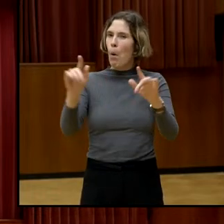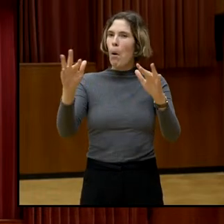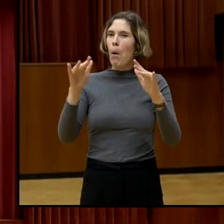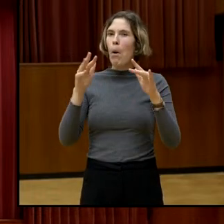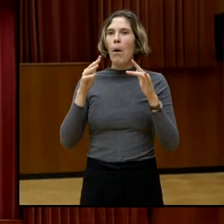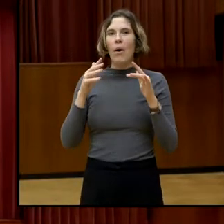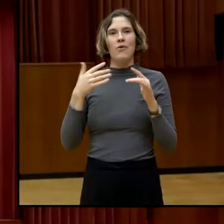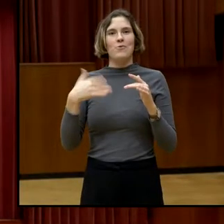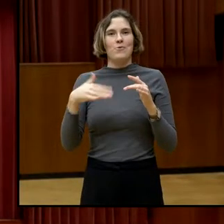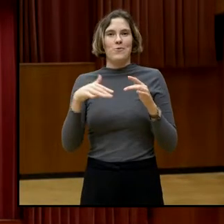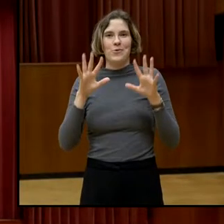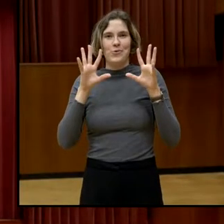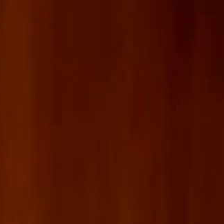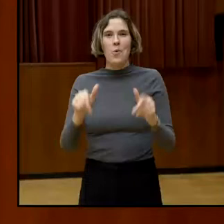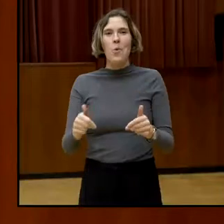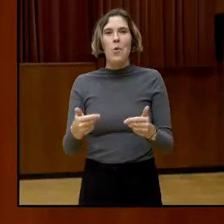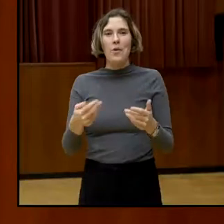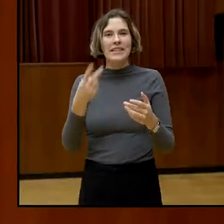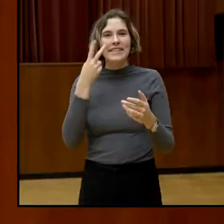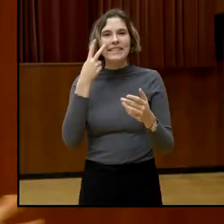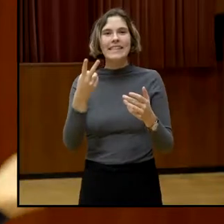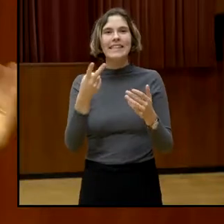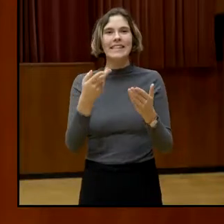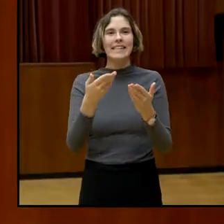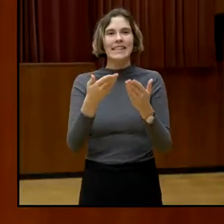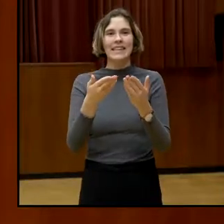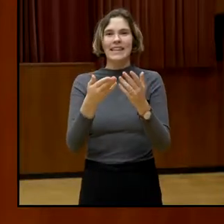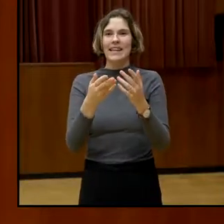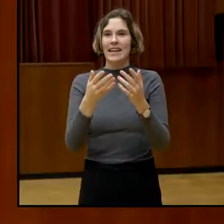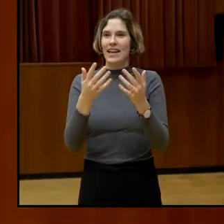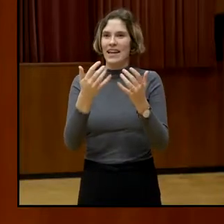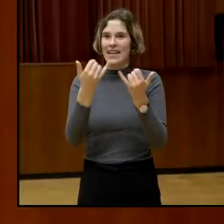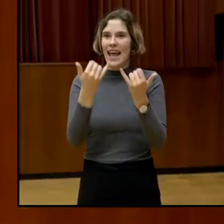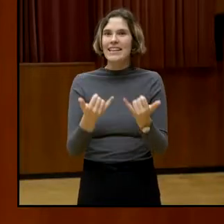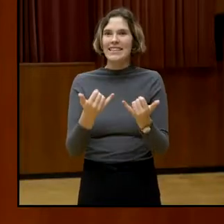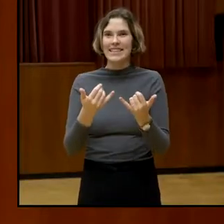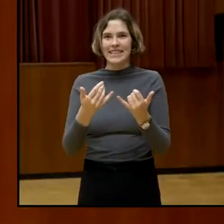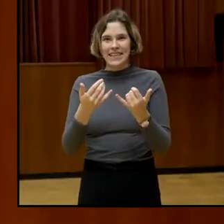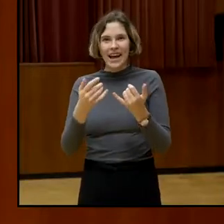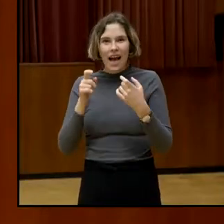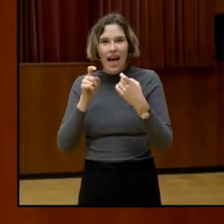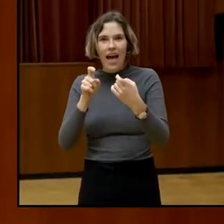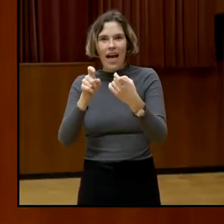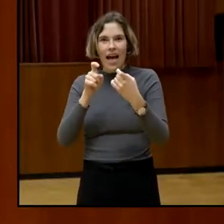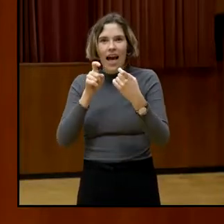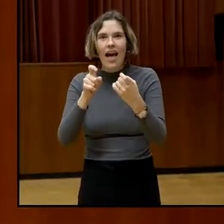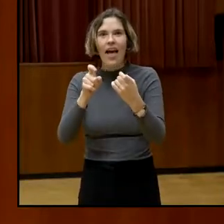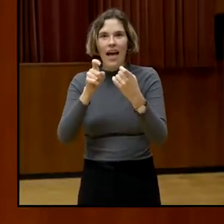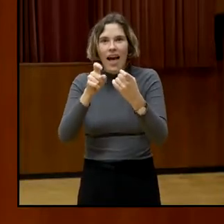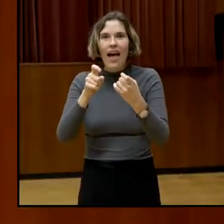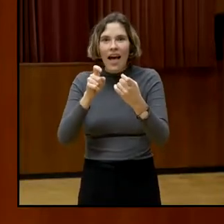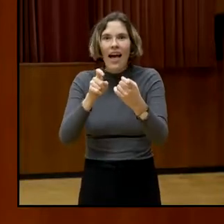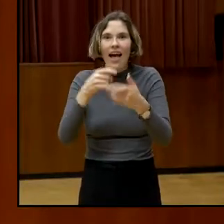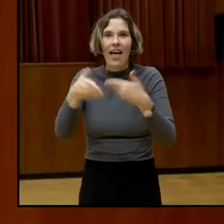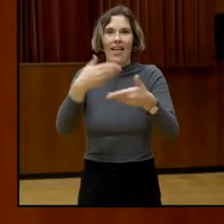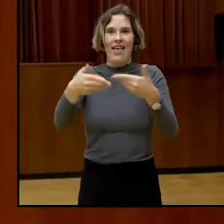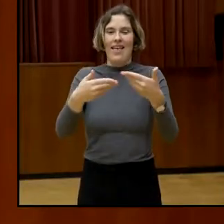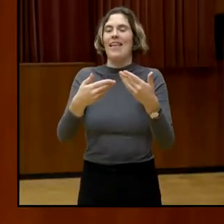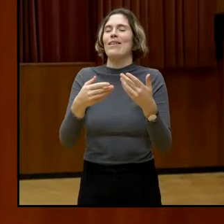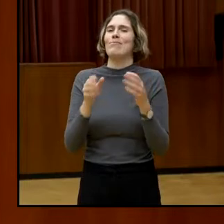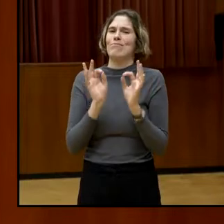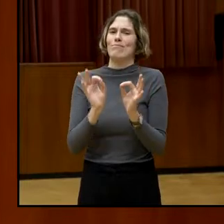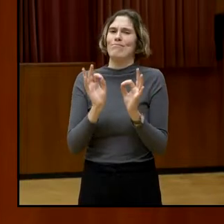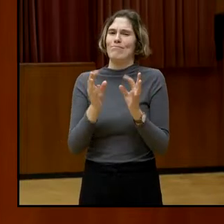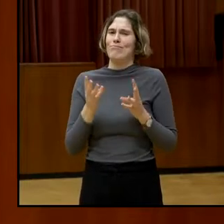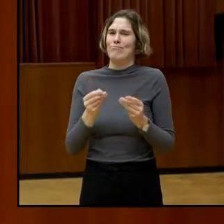das einfach irrsinnig schön gefunden habe, wie sozusagen das Ganze jetzt in Schwung gekommen ist. Ich finde, das hat wunderbar funktioniert und